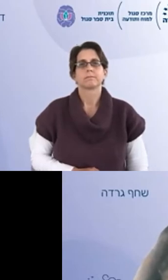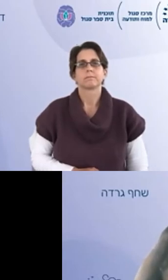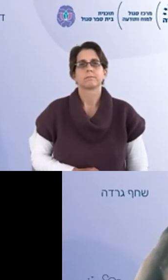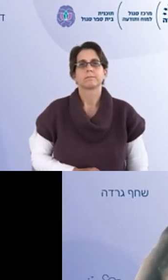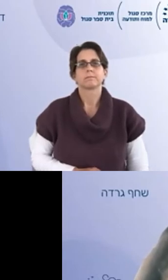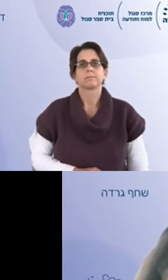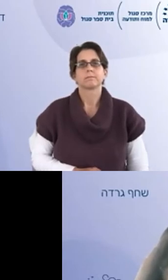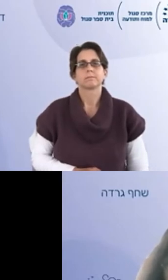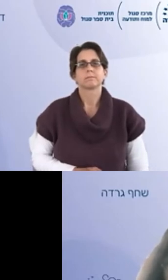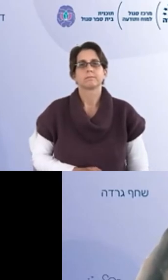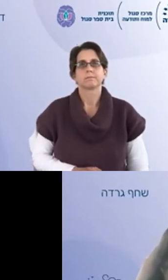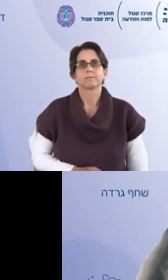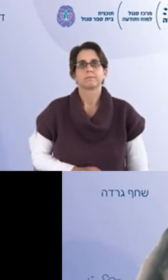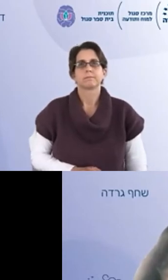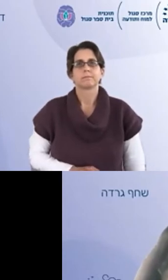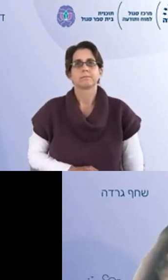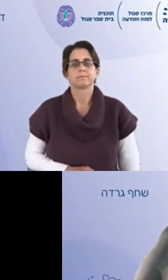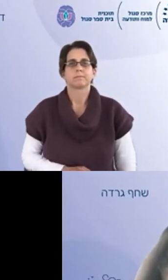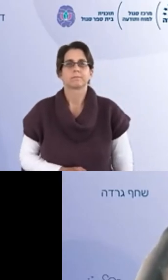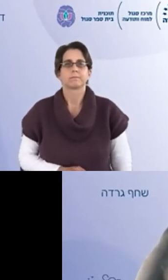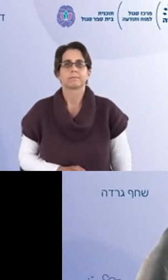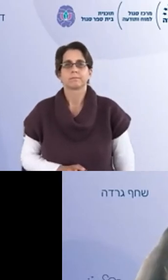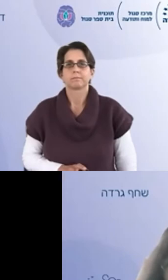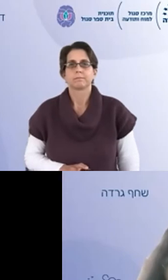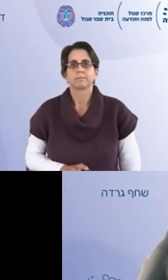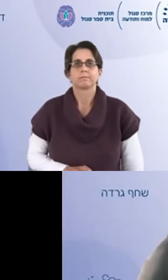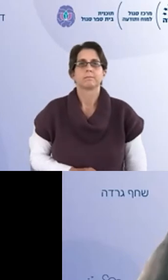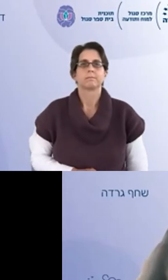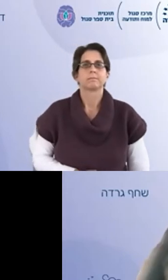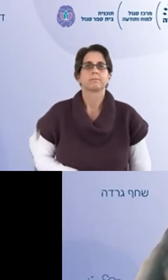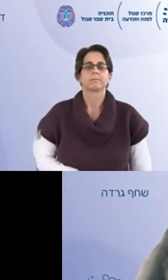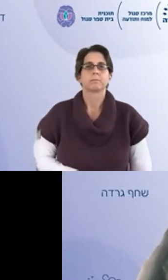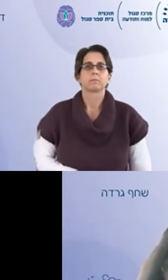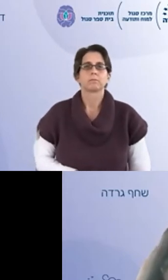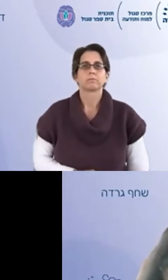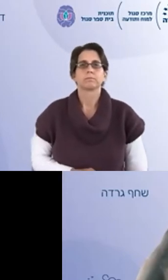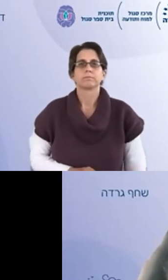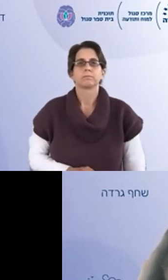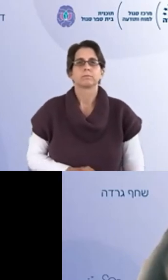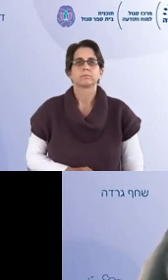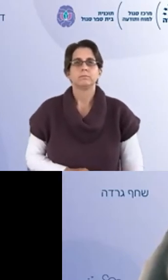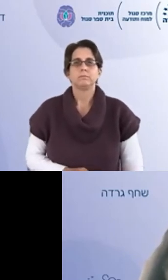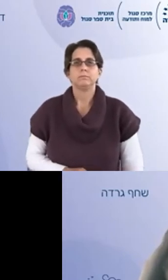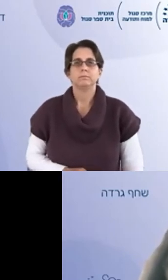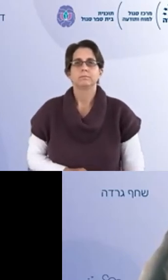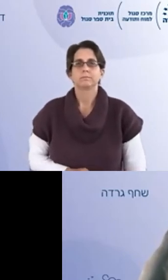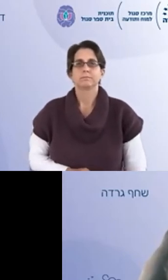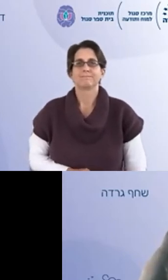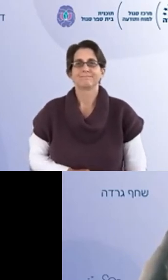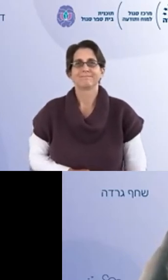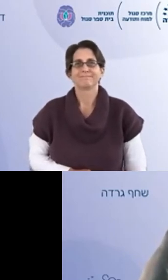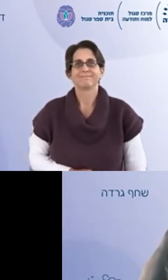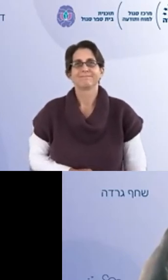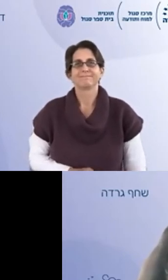הזום תעשו לי טובה אני יכולה לאיזה שעה שקט ואף אחד לא נראה שמבינו שהמנהלת לא השתגע גם המנהלת